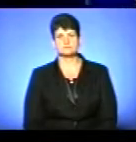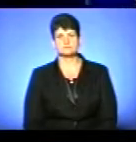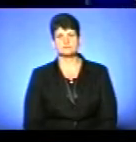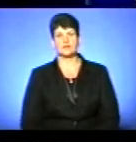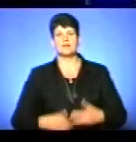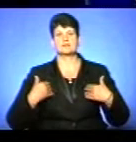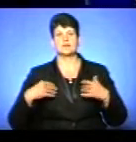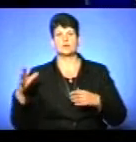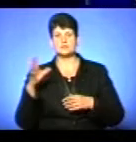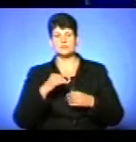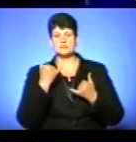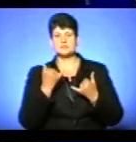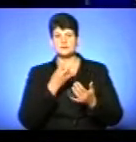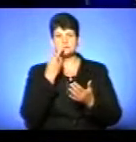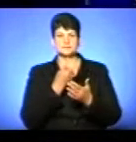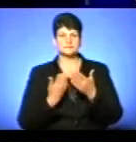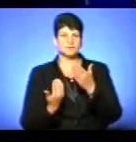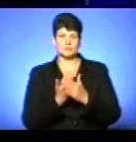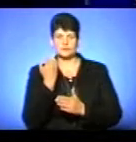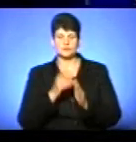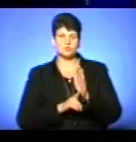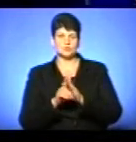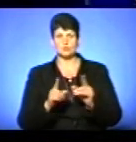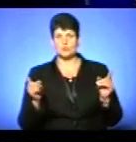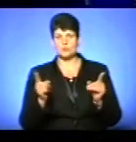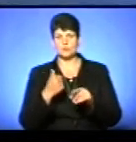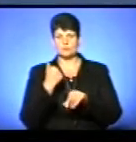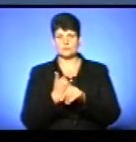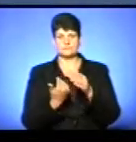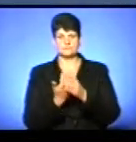Вітаю всіх, хто зараз з нами. В ефірі новини. Спочатку коротко про головне.